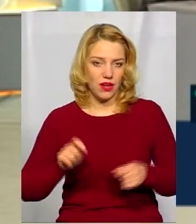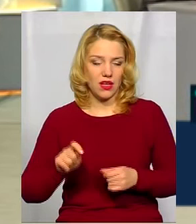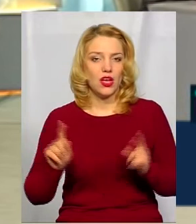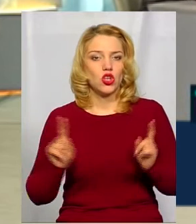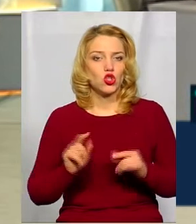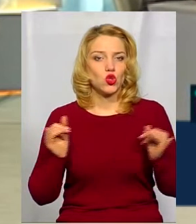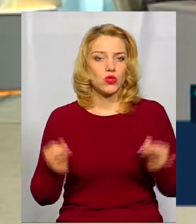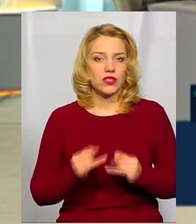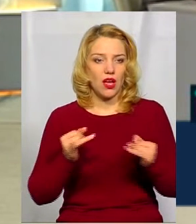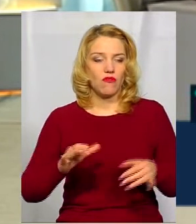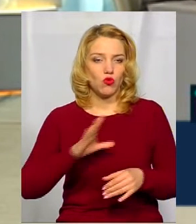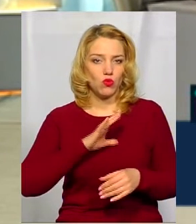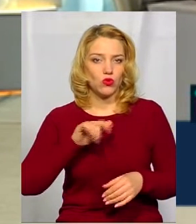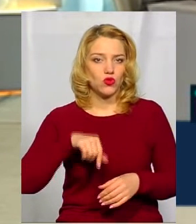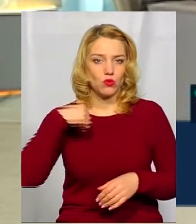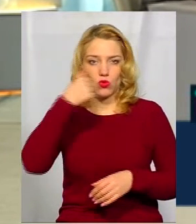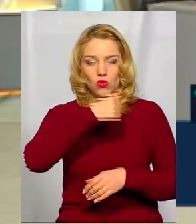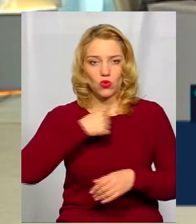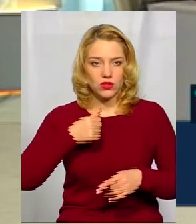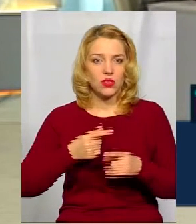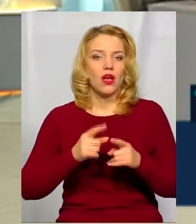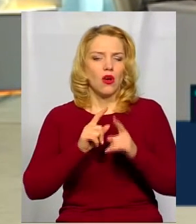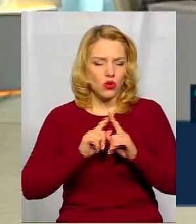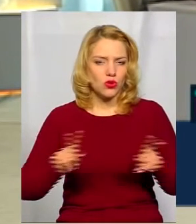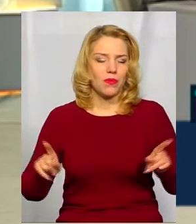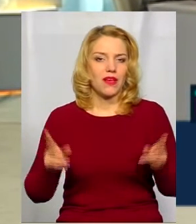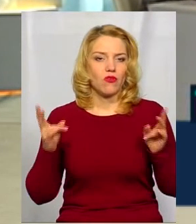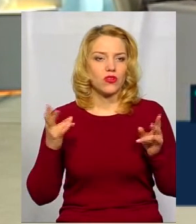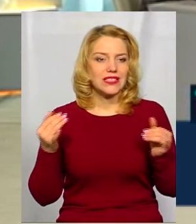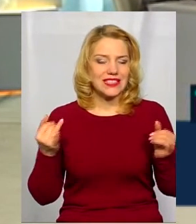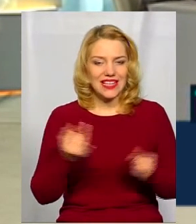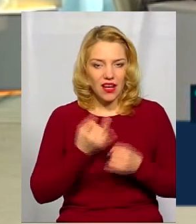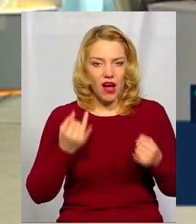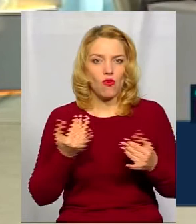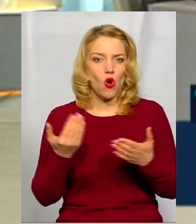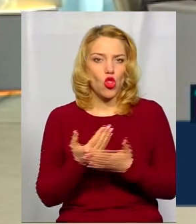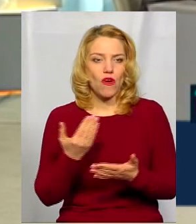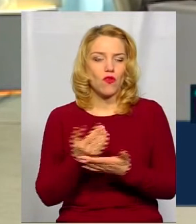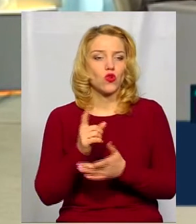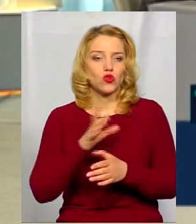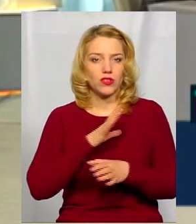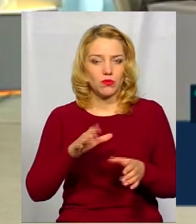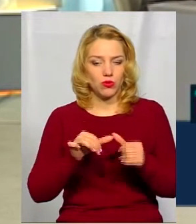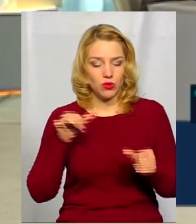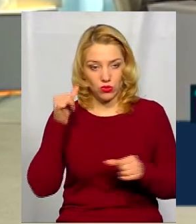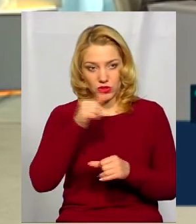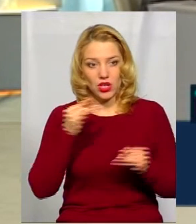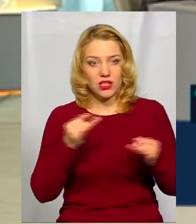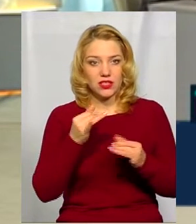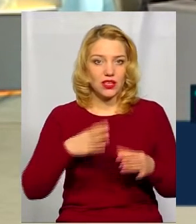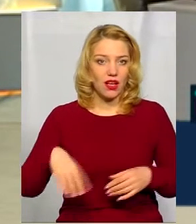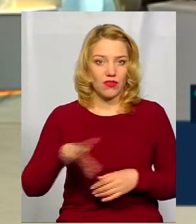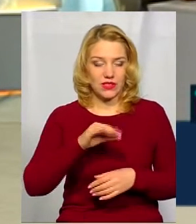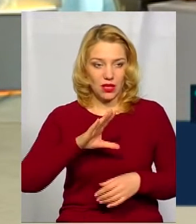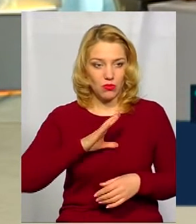Що цікавого було цього року? Особливо цікавого, нового чогось, чого не було минулоріч? Цікаве все було.